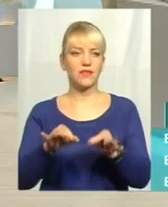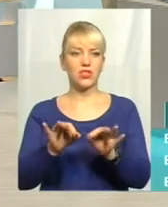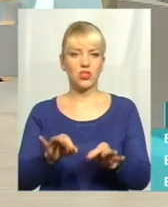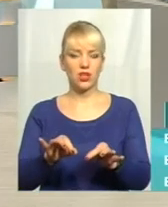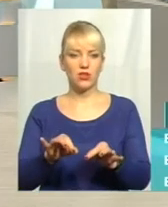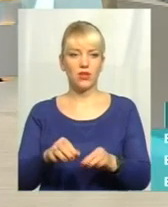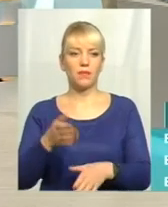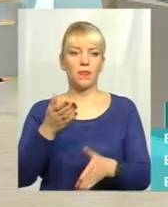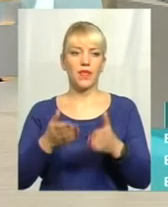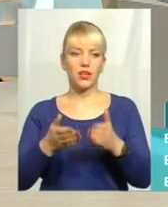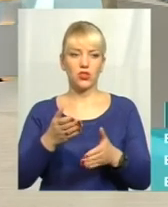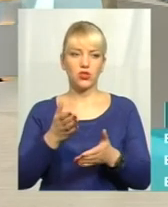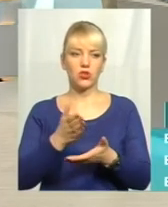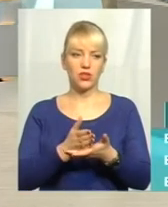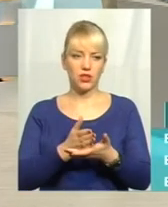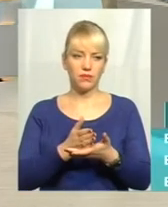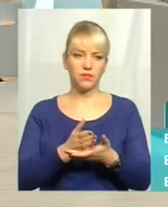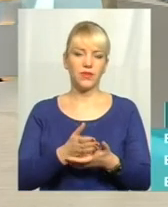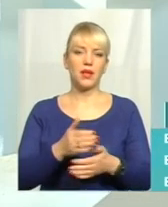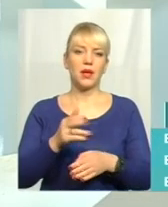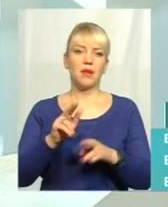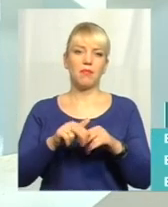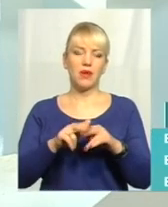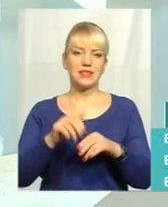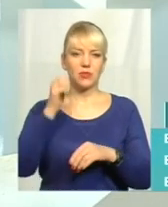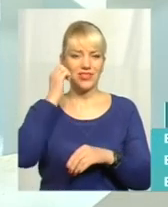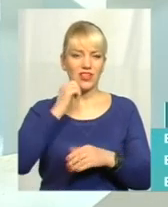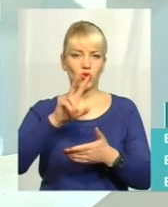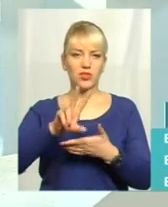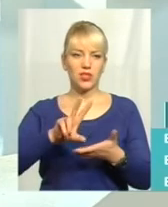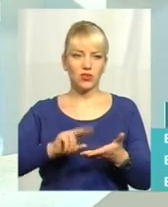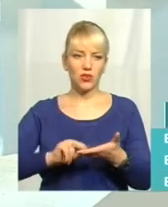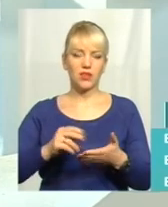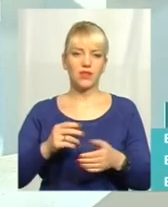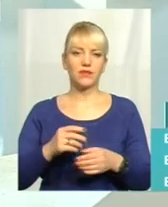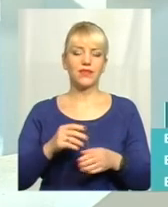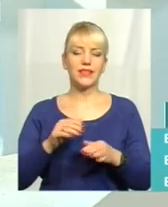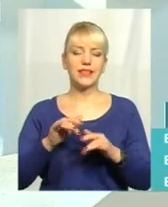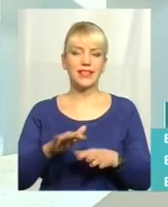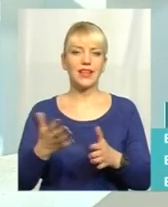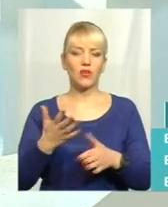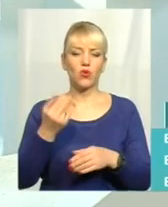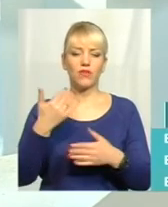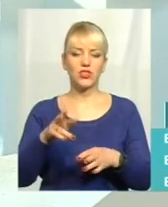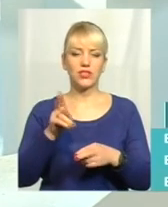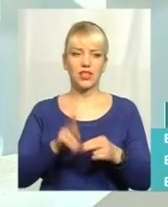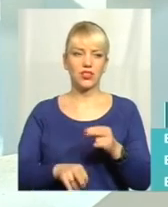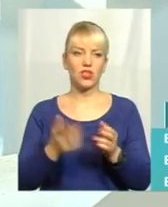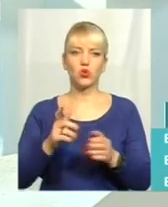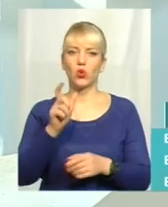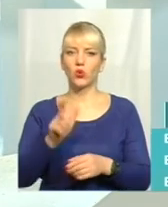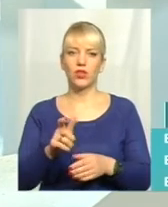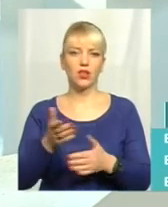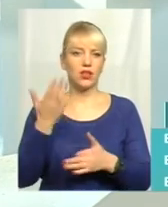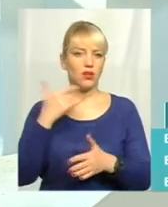в принципі, якщо є паспорт ще старого зразка дія, наприклад, якого закінчилася, і що людина не подорожувала